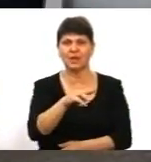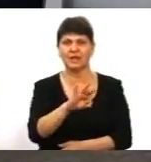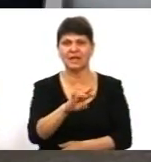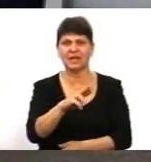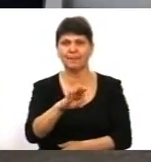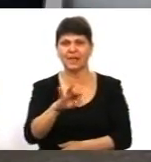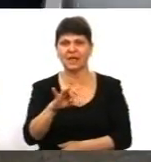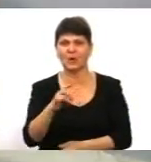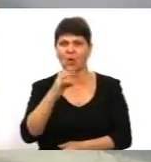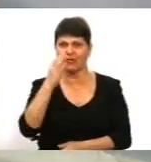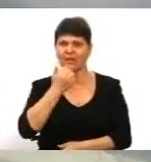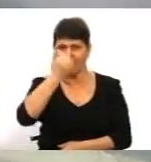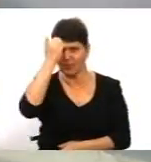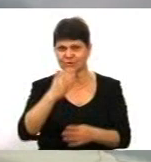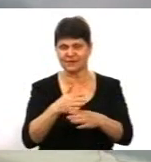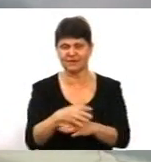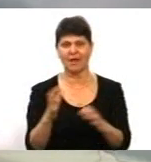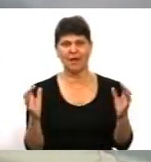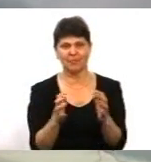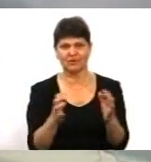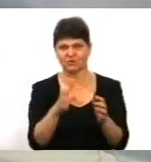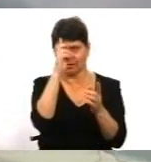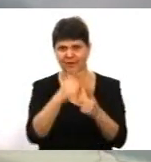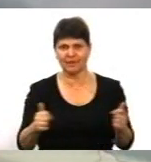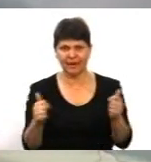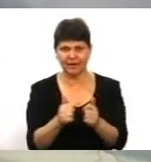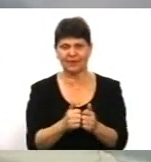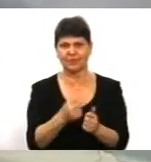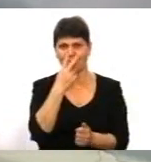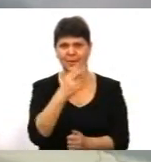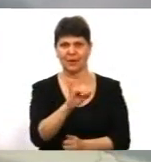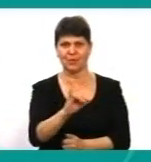завітали. Бережіть себе і країну. Побачимось на Суспільному.